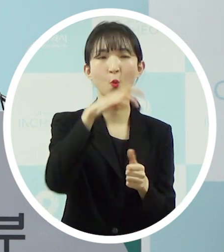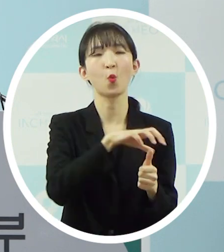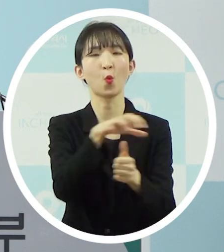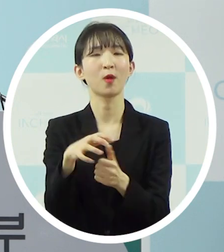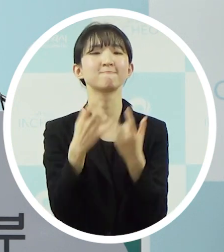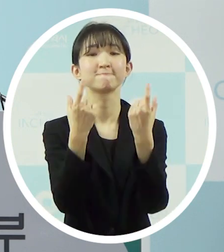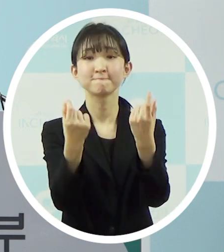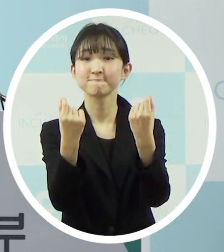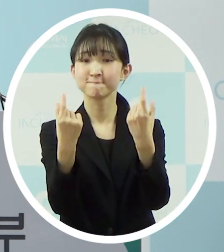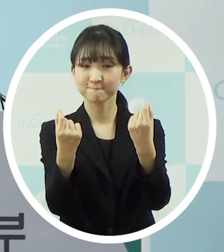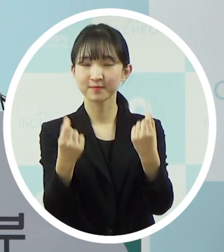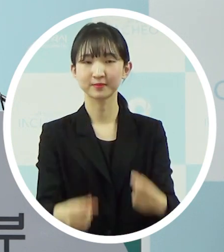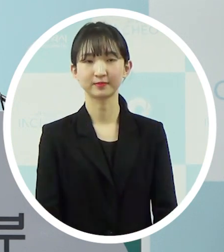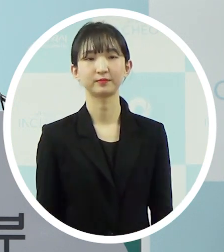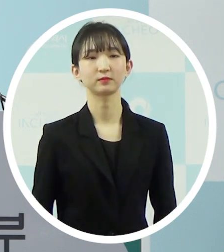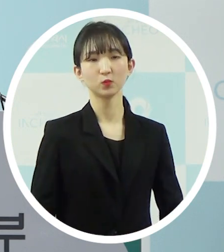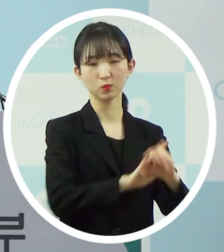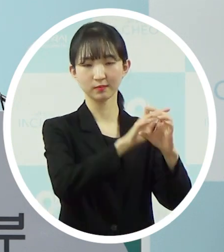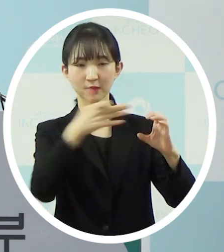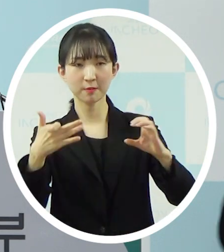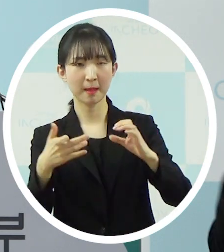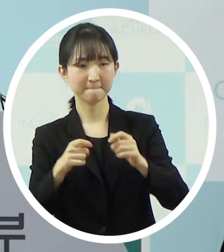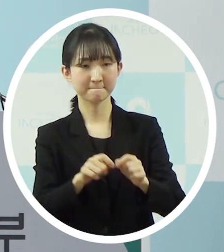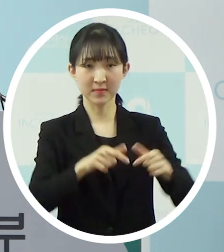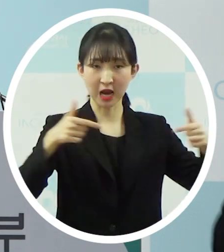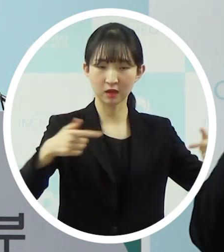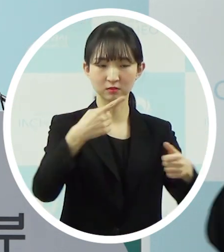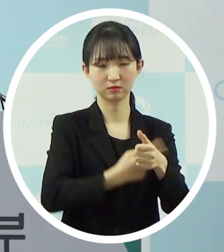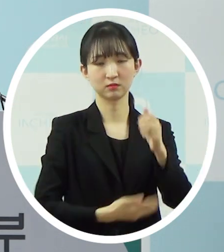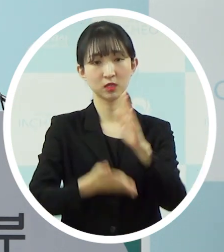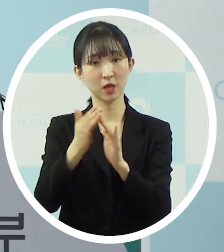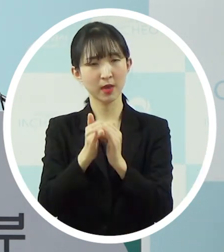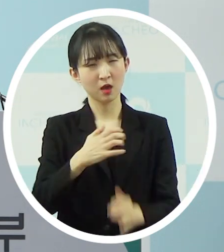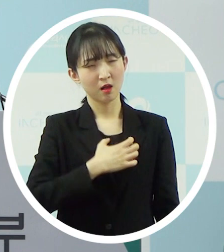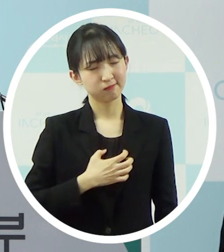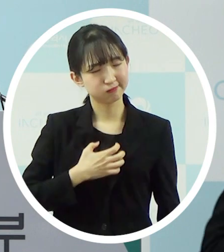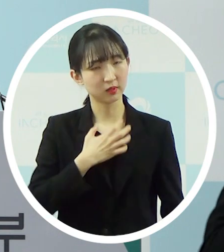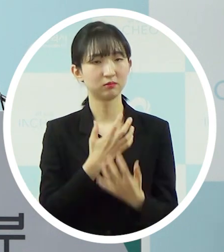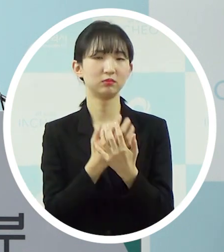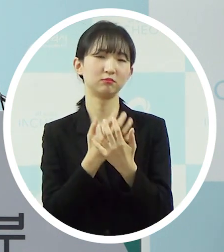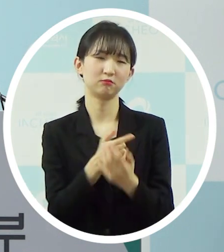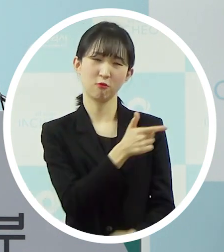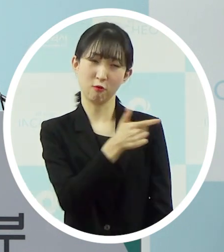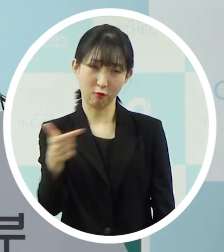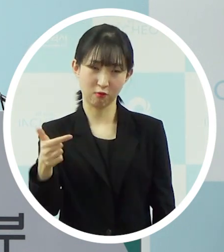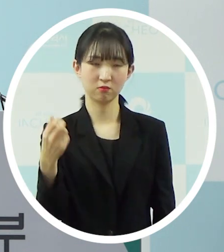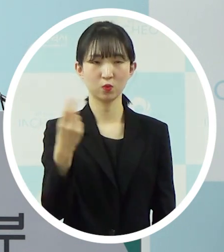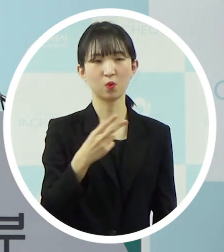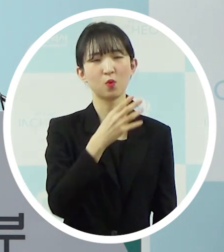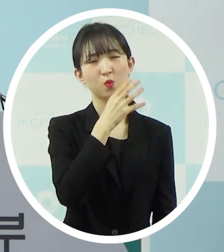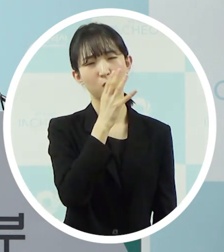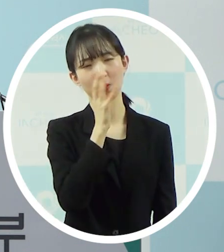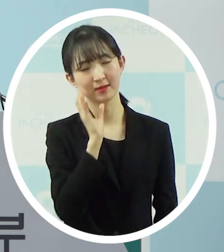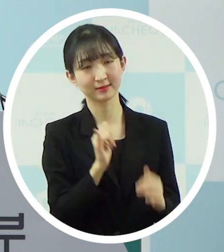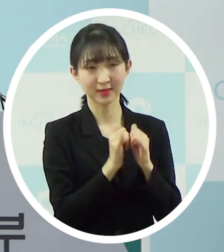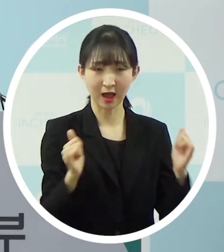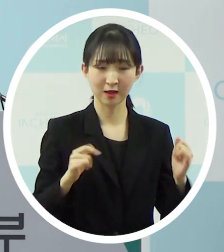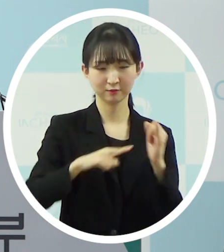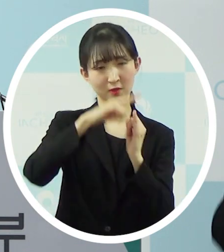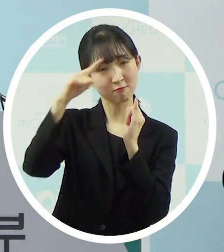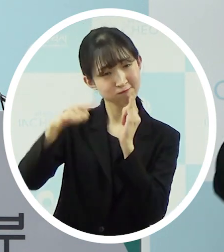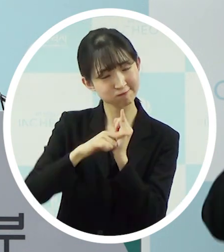생각합니다. 코로나19 확산으로 시민들의 걱정과 불안이 큽니다. 또 노약자와 임산부,